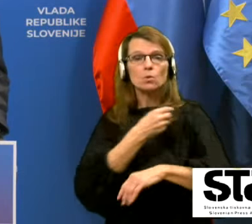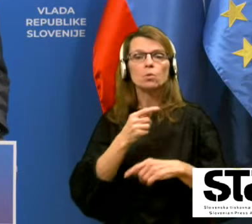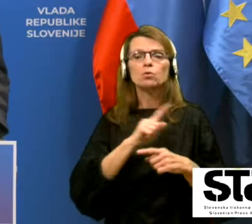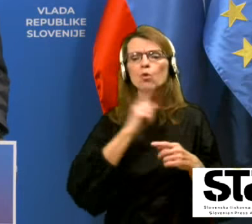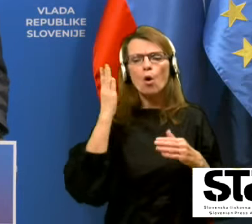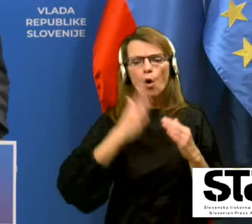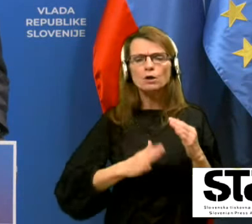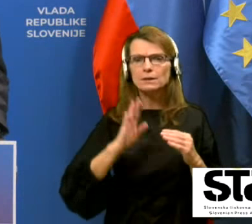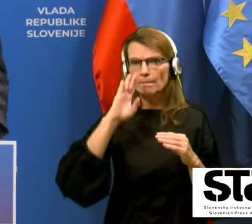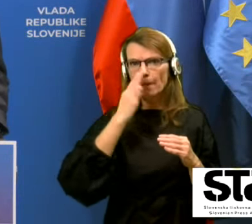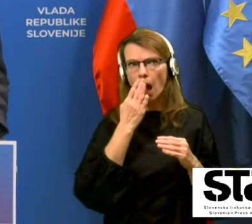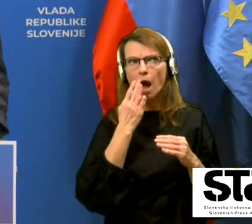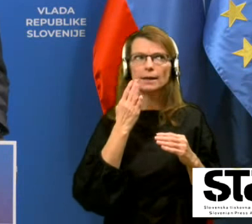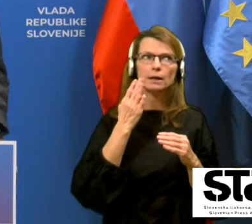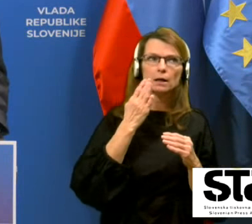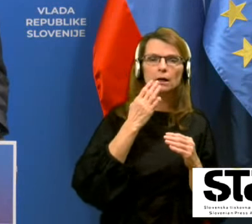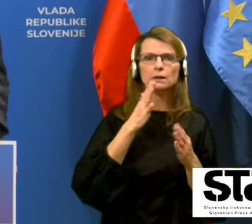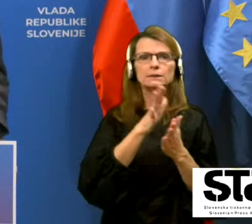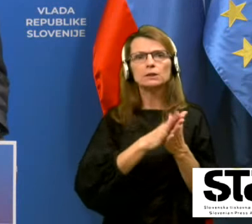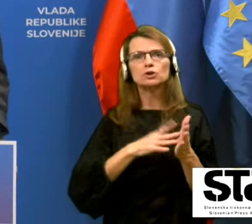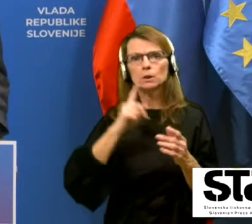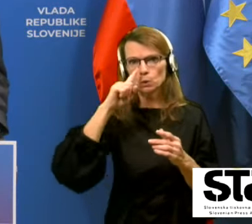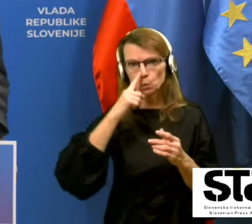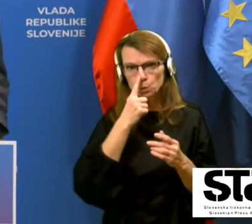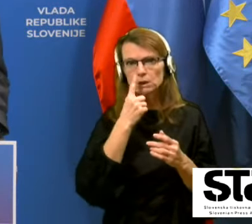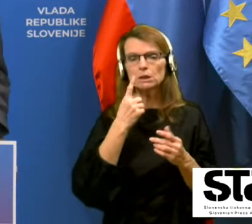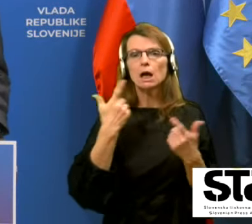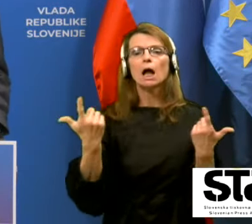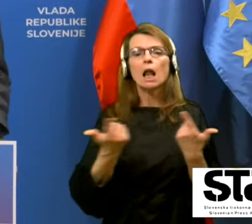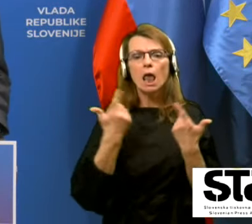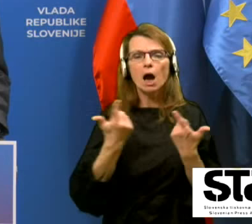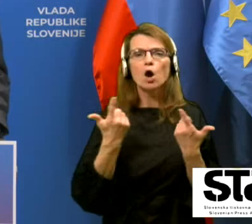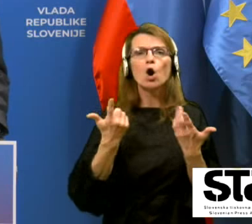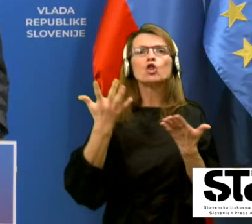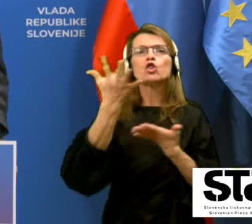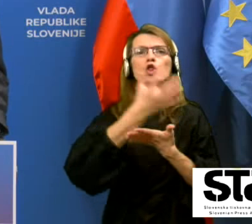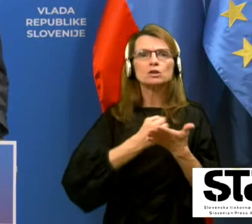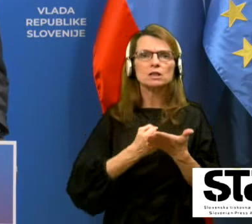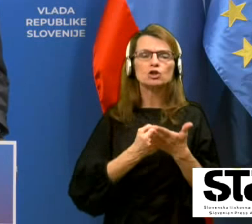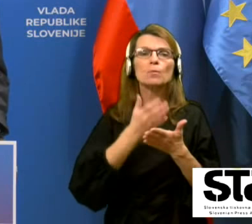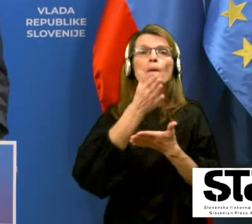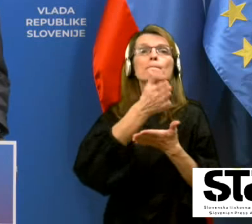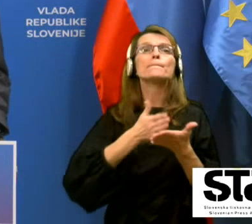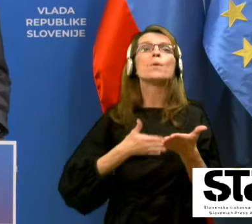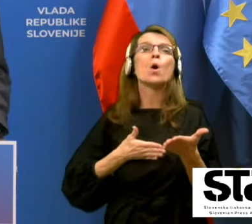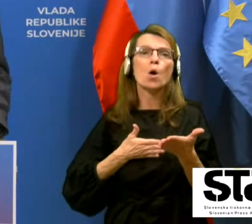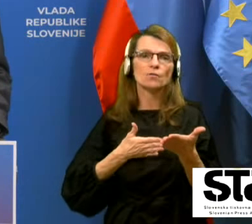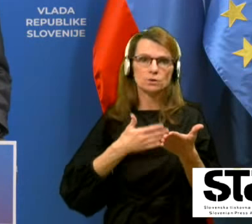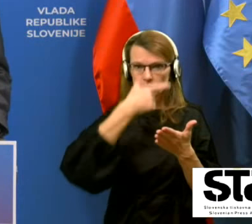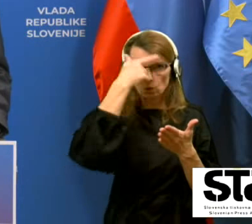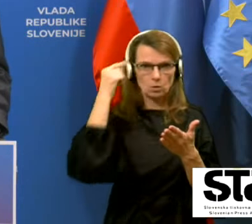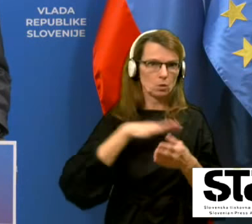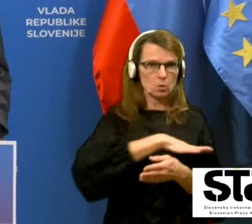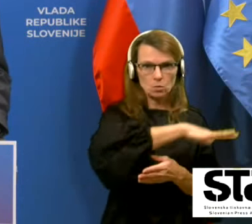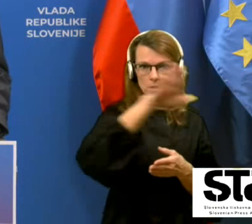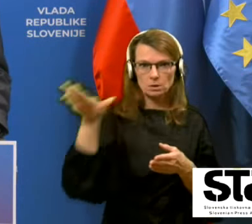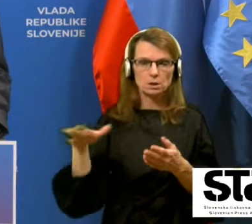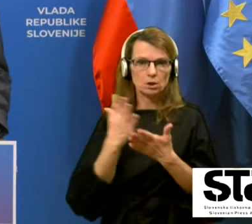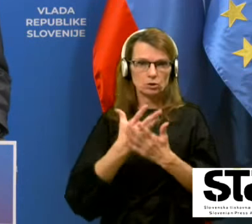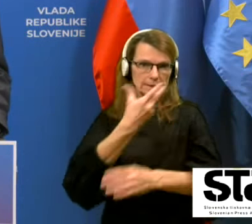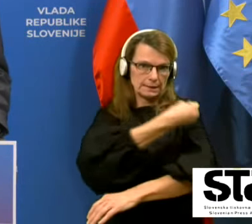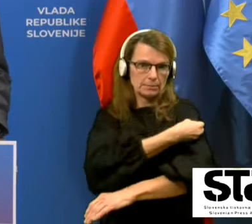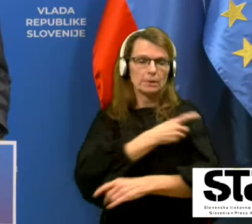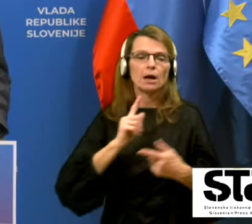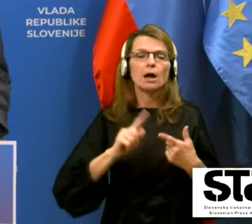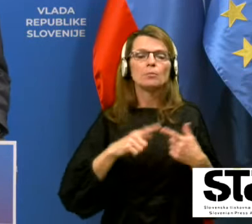maja ali pa začetka junija vendar le dosegli že polovično precepljenost in takrat bomo lažje zadihali.